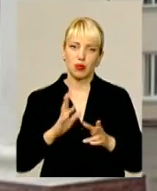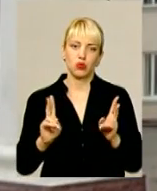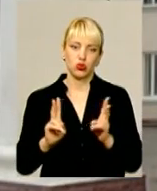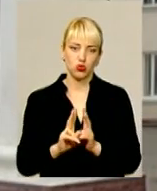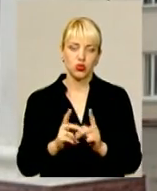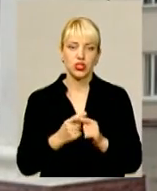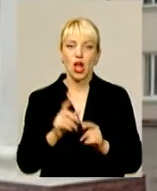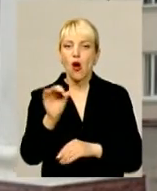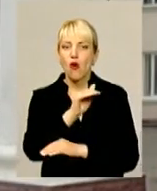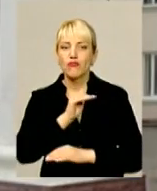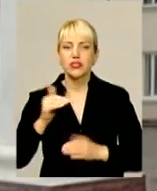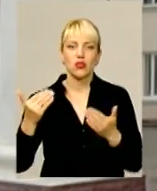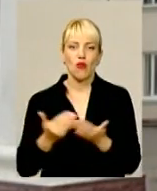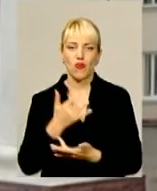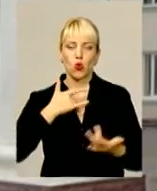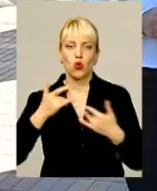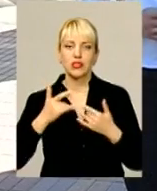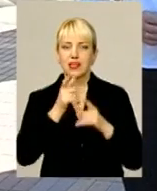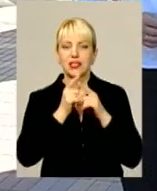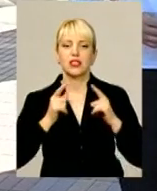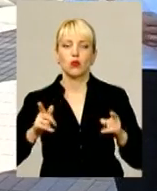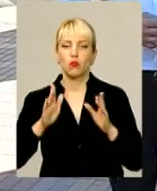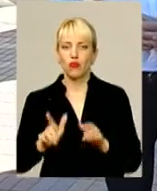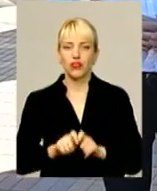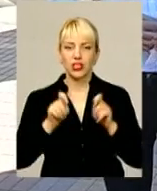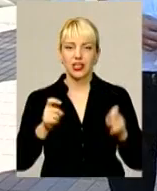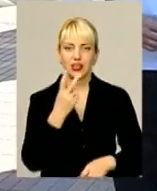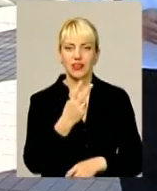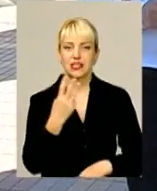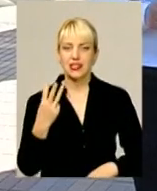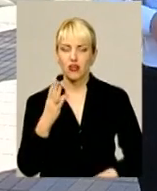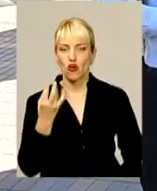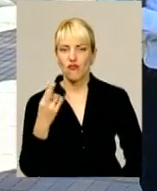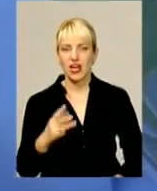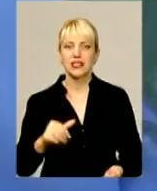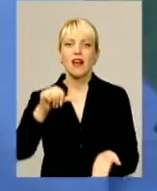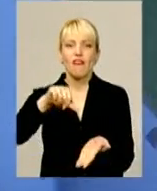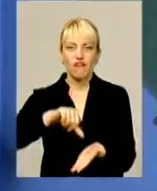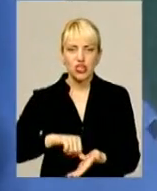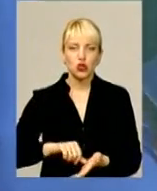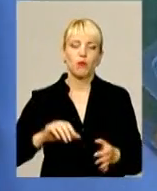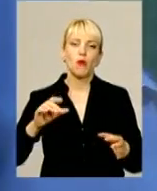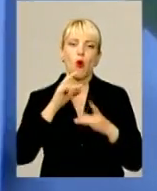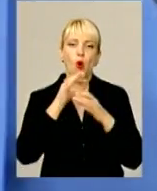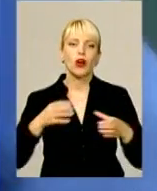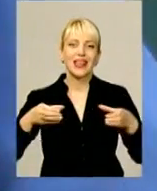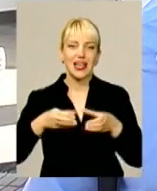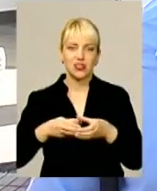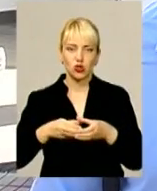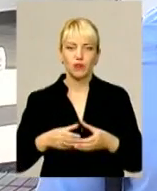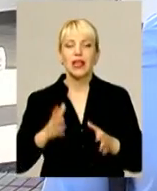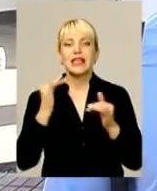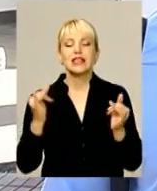Офіційно новий концертний сезон відкриють 23 вересня виступом симфонічного оркестру. Цікаво буде відкриття